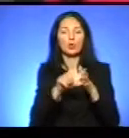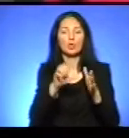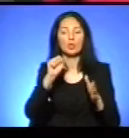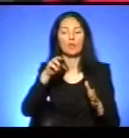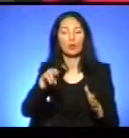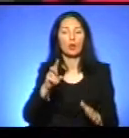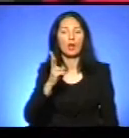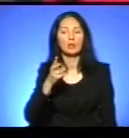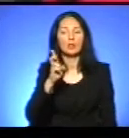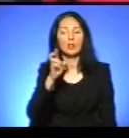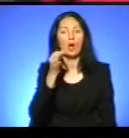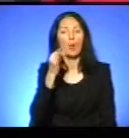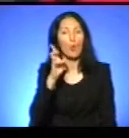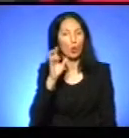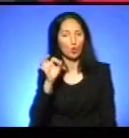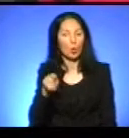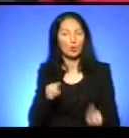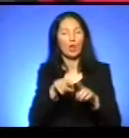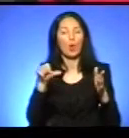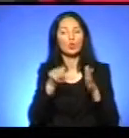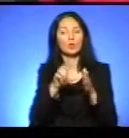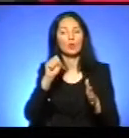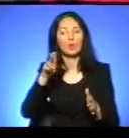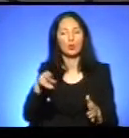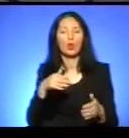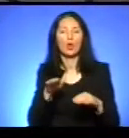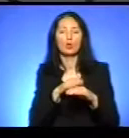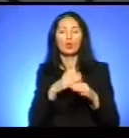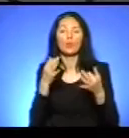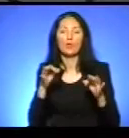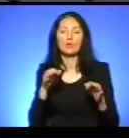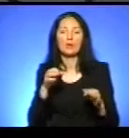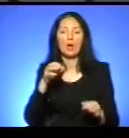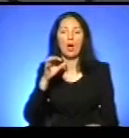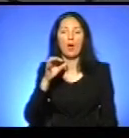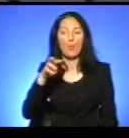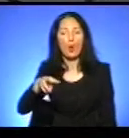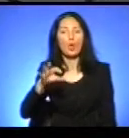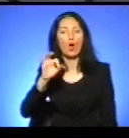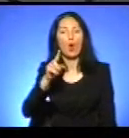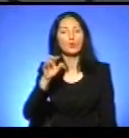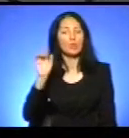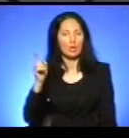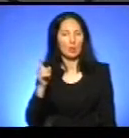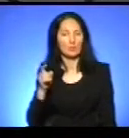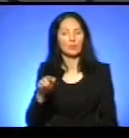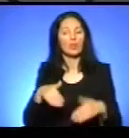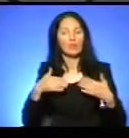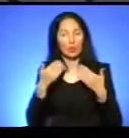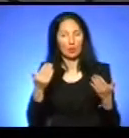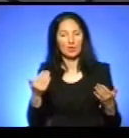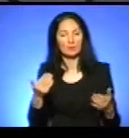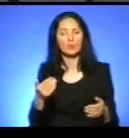АТО Катериною Бойко і учасникам АТО добровольцем Миколою Озероком. Вітаю вас у нашій студії. Ми